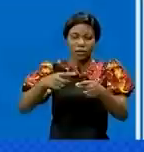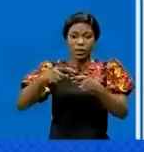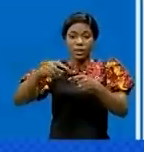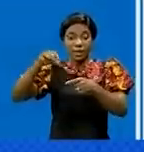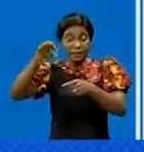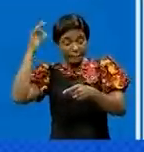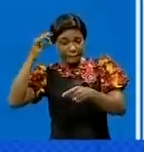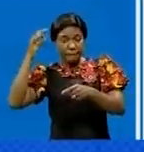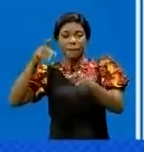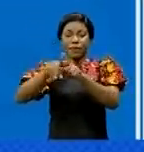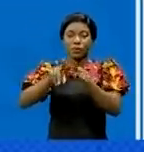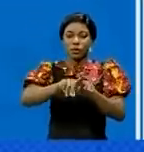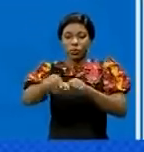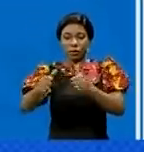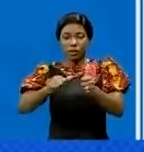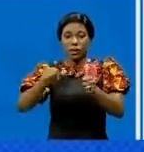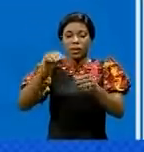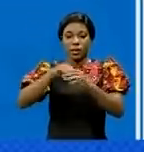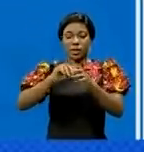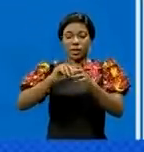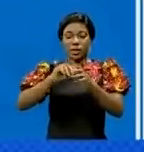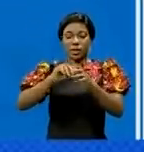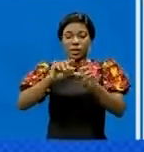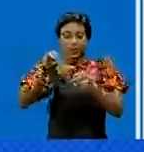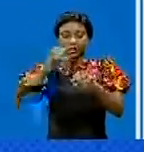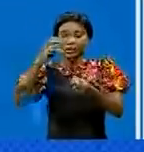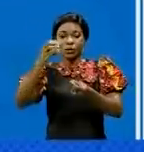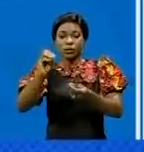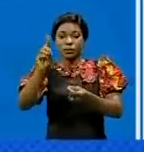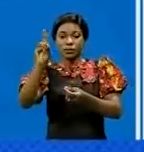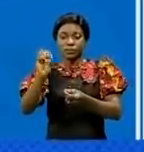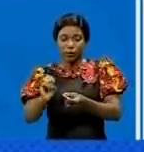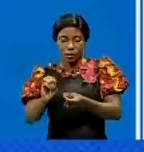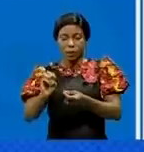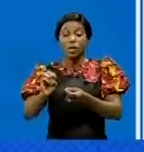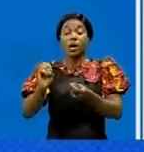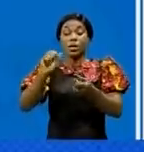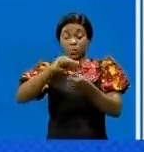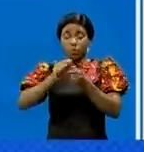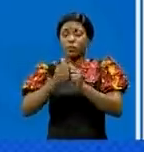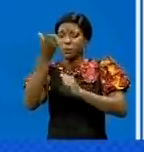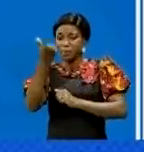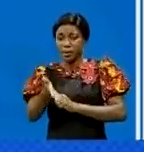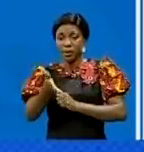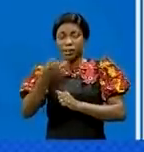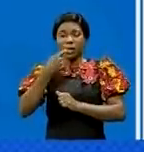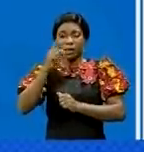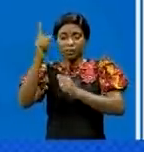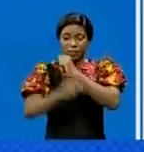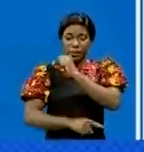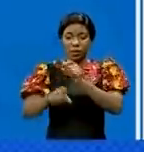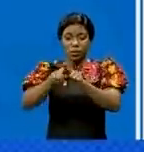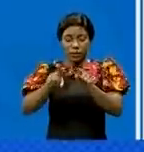-MTM et Milis Kodeko. Cette situation, qui s'apparente à des actions punitives préméditées,